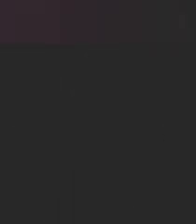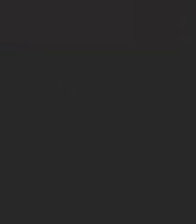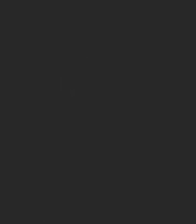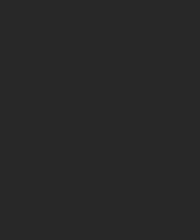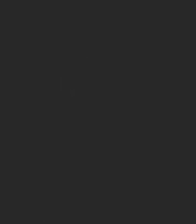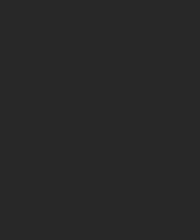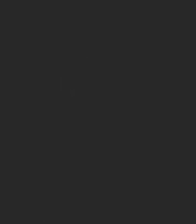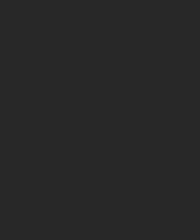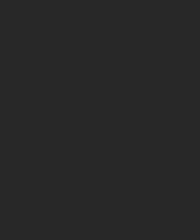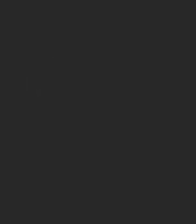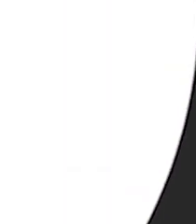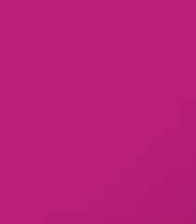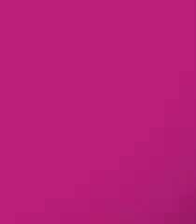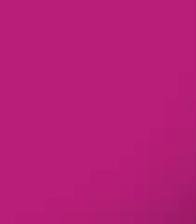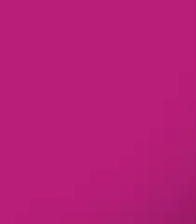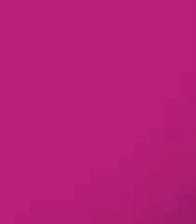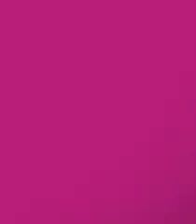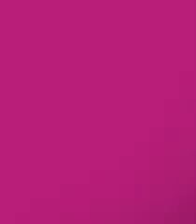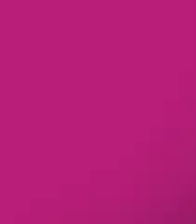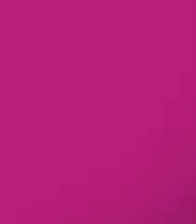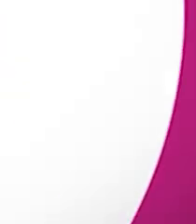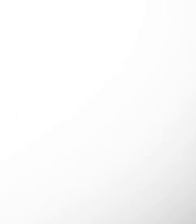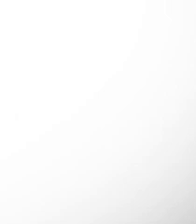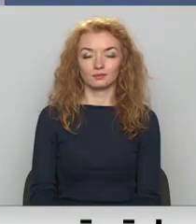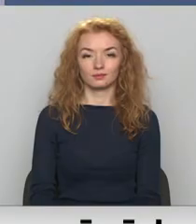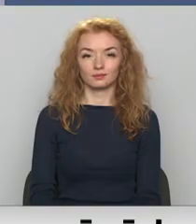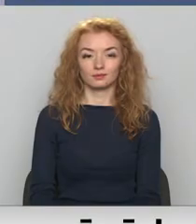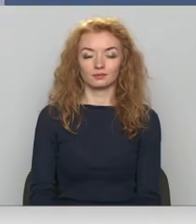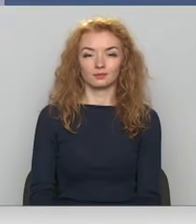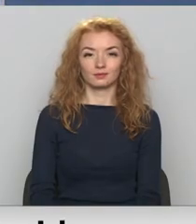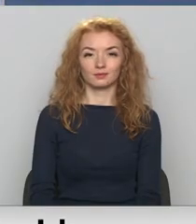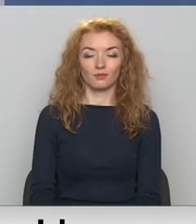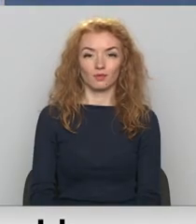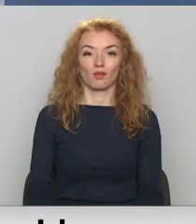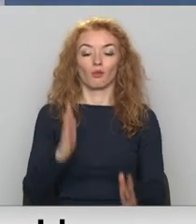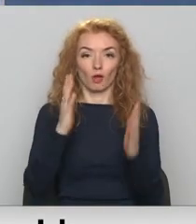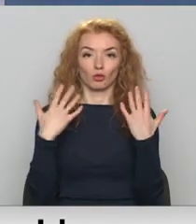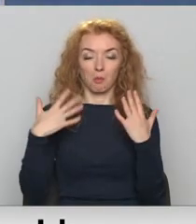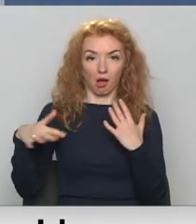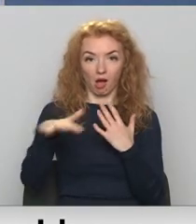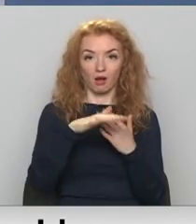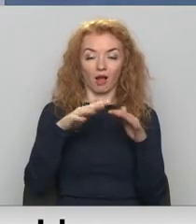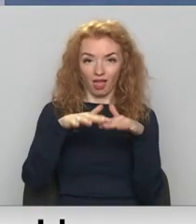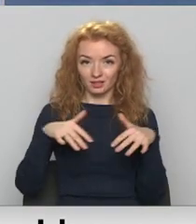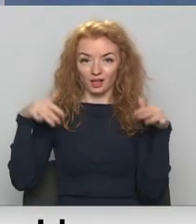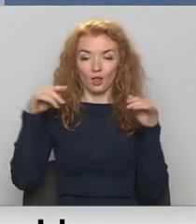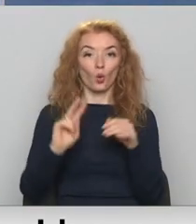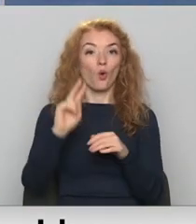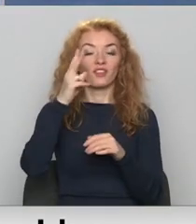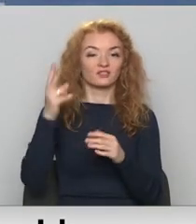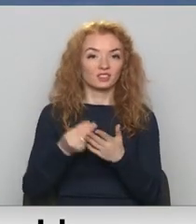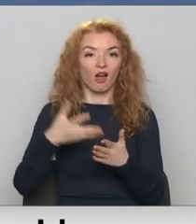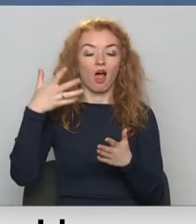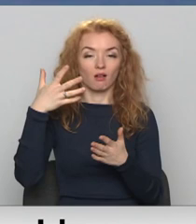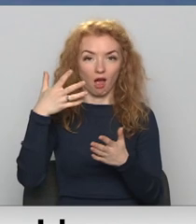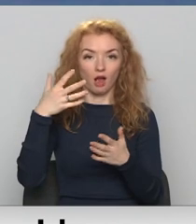Re! Viss ēters ir te! Meža parka estrāde ir otrs dārgākais Rīgas projekts pēc